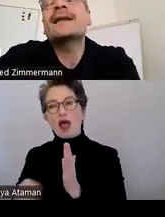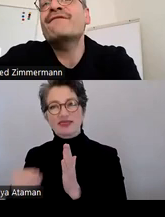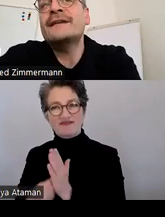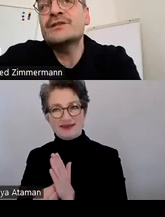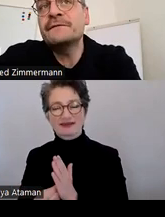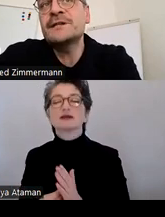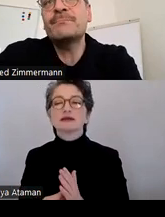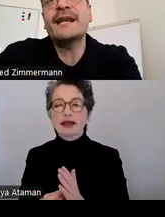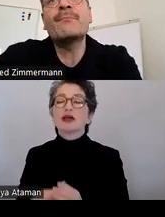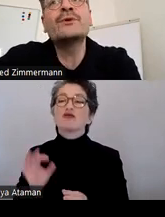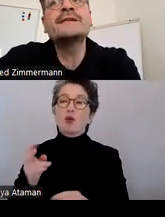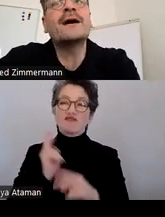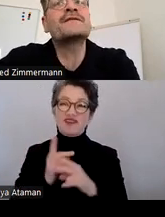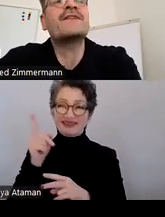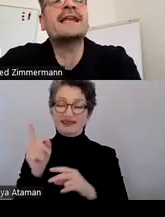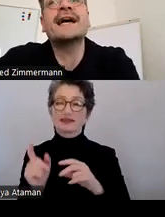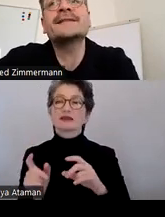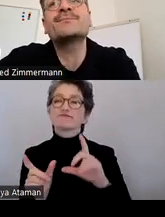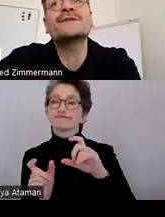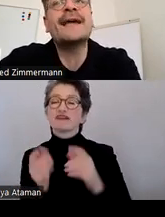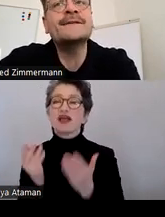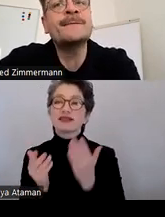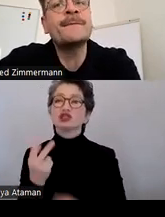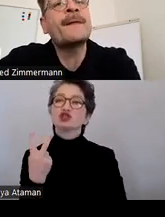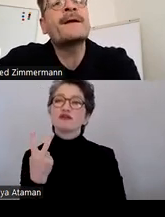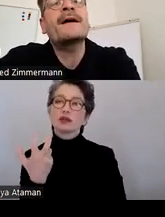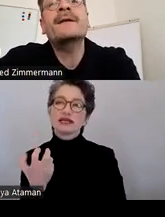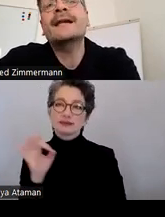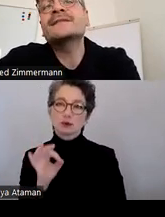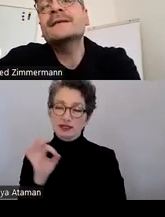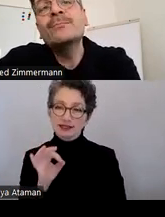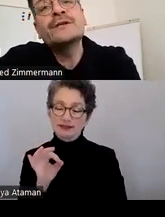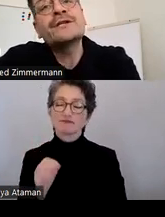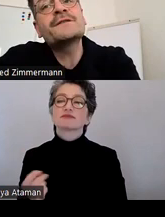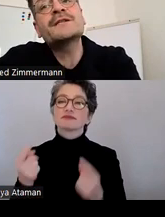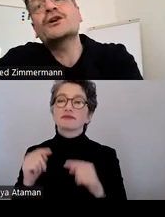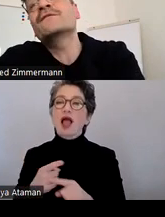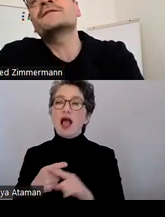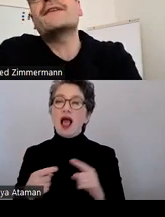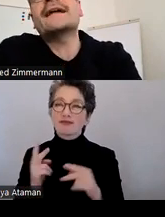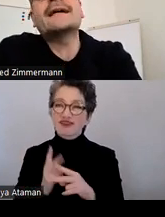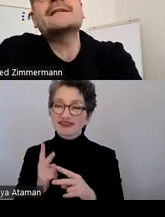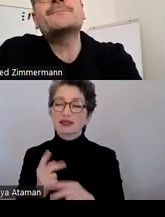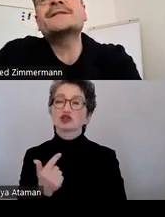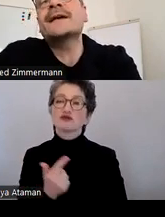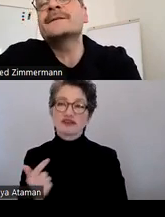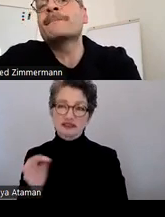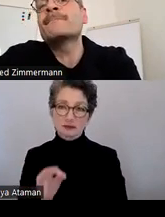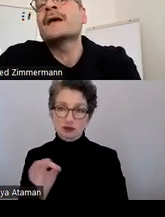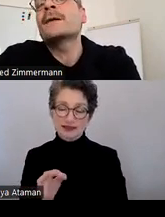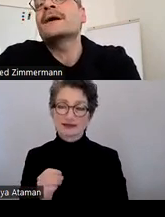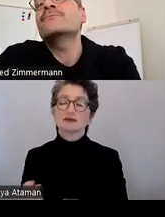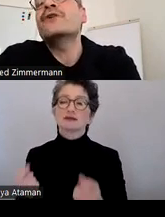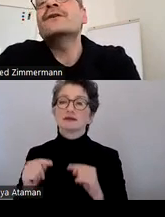dem fetten Schriftschnitt, bei der Bolt auf 32 Prozent, bei dem Semi-Bolt-Schriftschnitt kommen wir auf 22 Prozent,